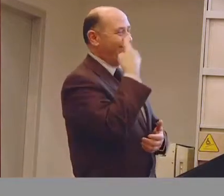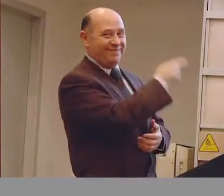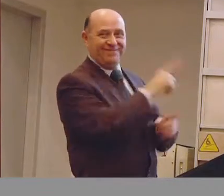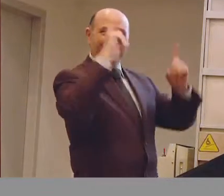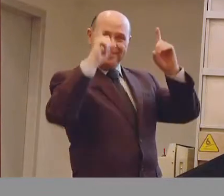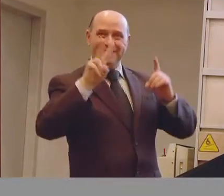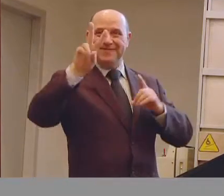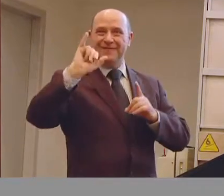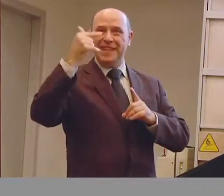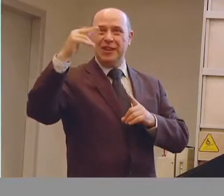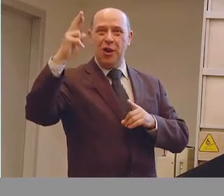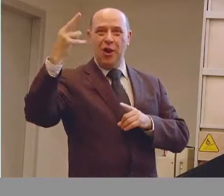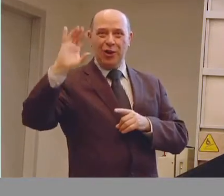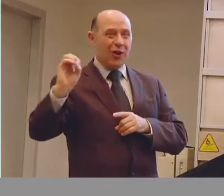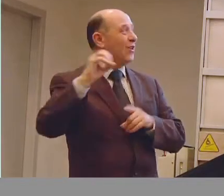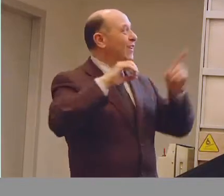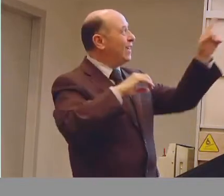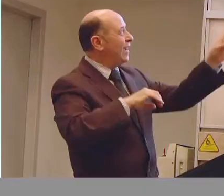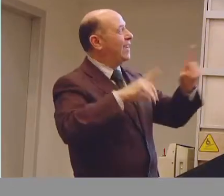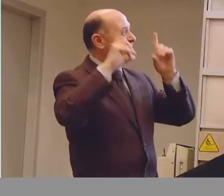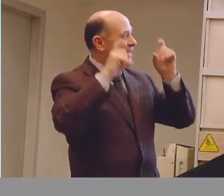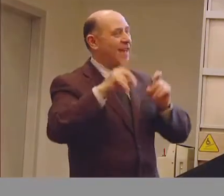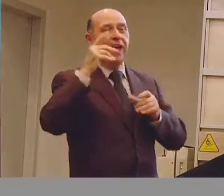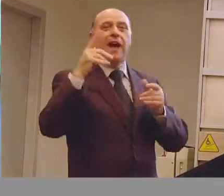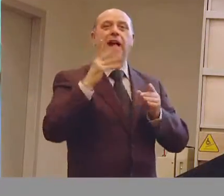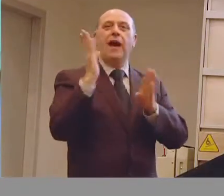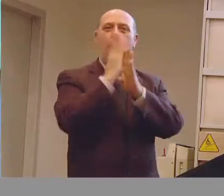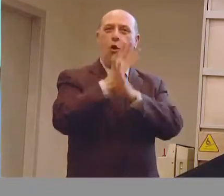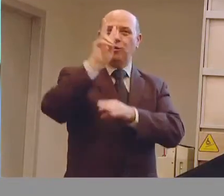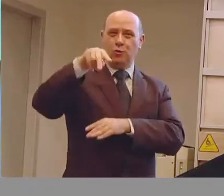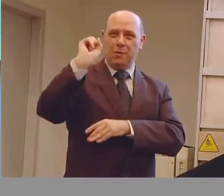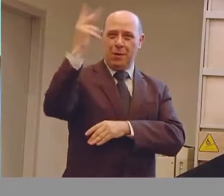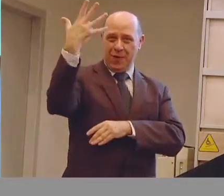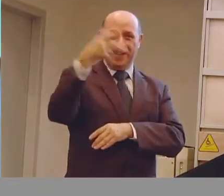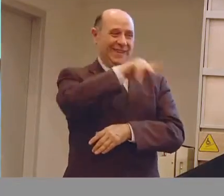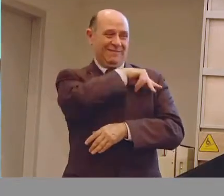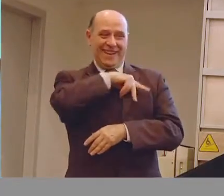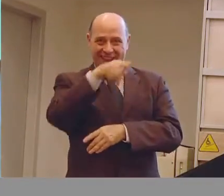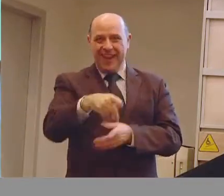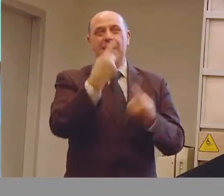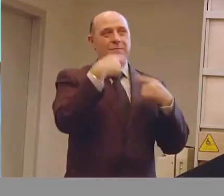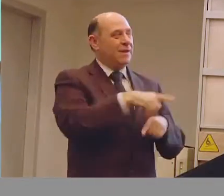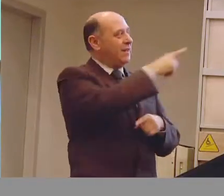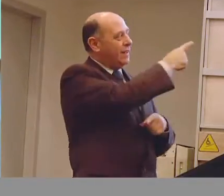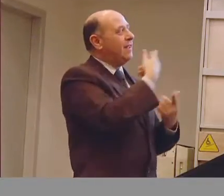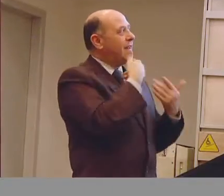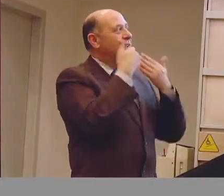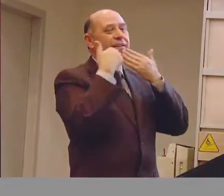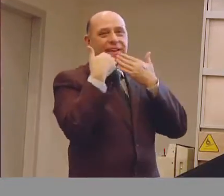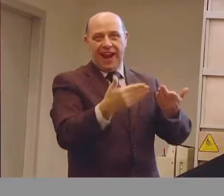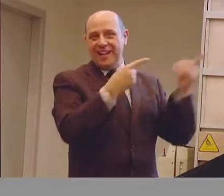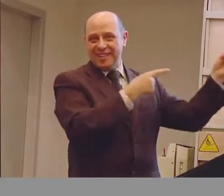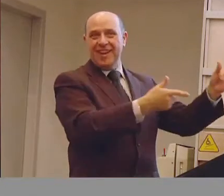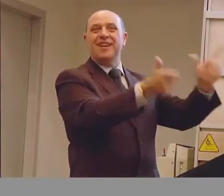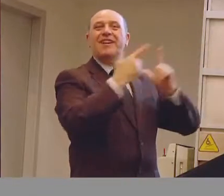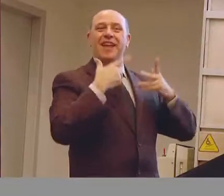Vittorio agli ultimi mondiali di Notteville ad agosto 2015 e questo è il ringraziamento insomma che ha fatto noi del centro protesi e ha